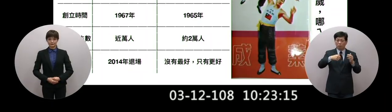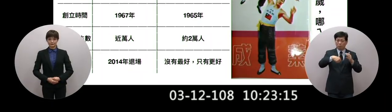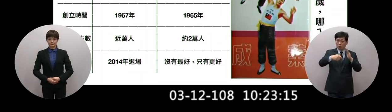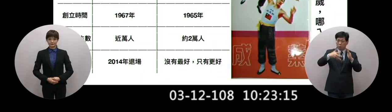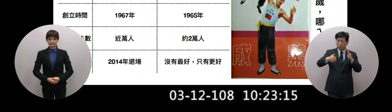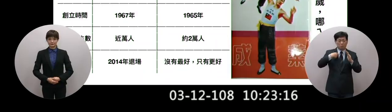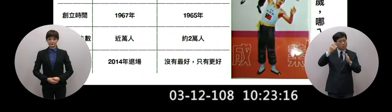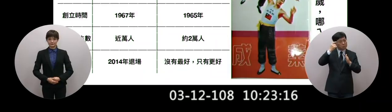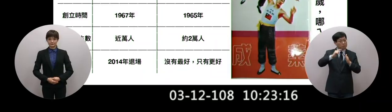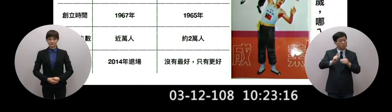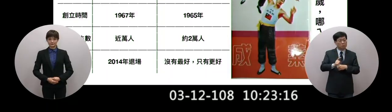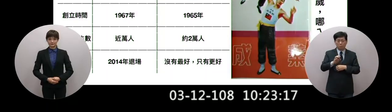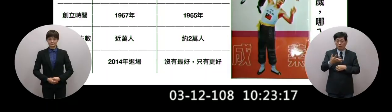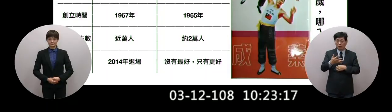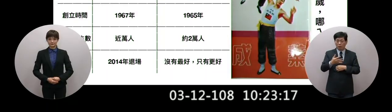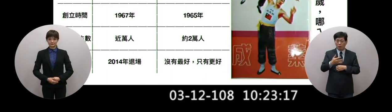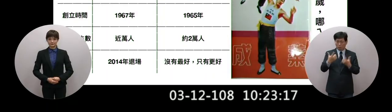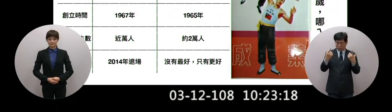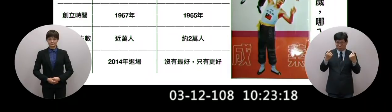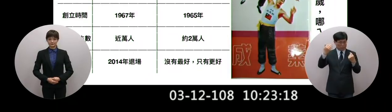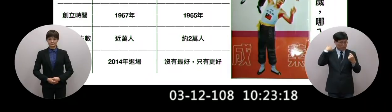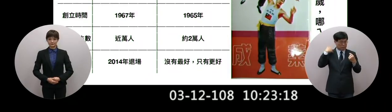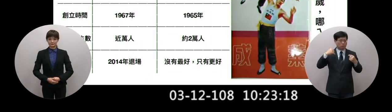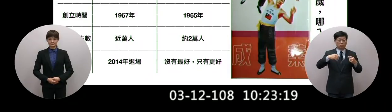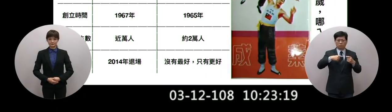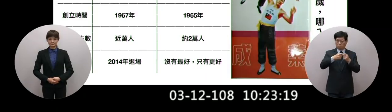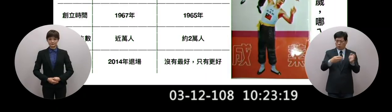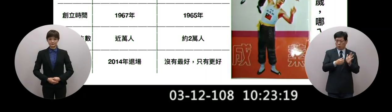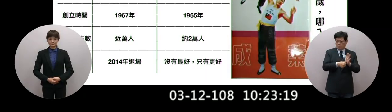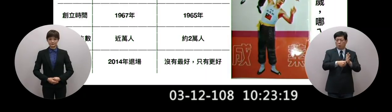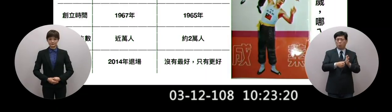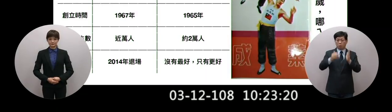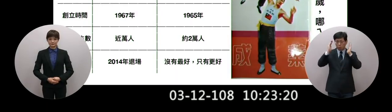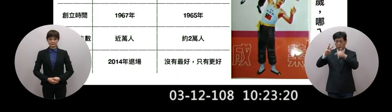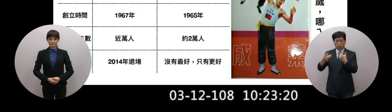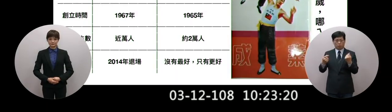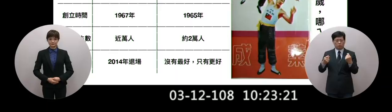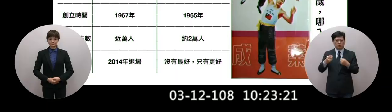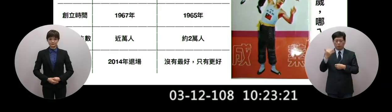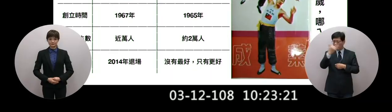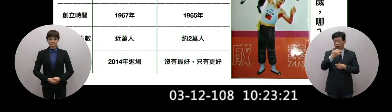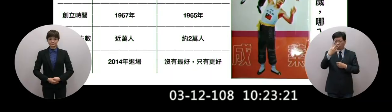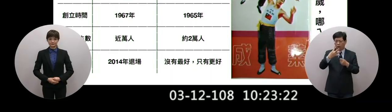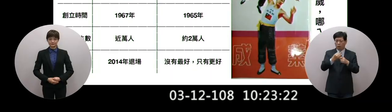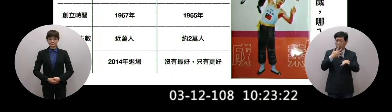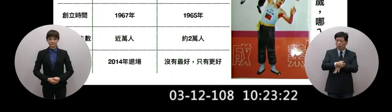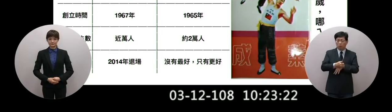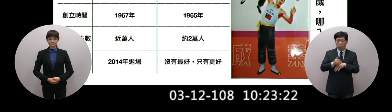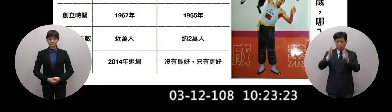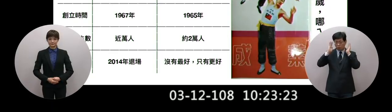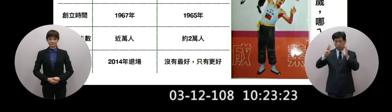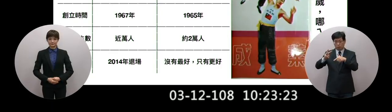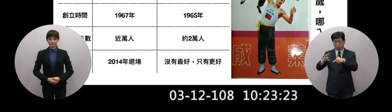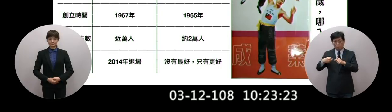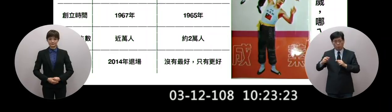院長你覺得什麼原因為什麼做成平平等年英國也有錢政修也有錢為什麼經過幾兩年政修